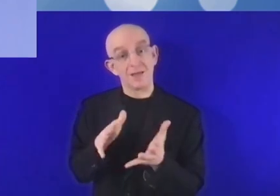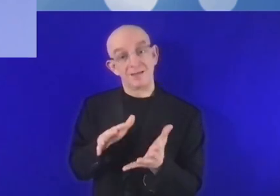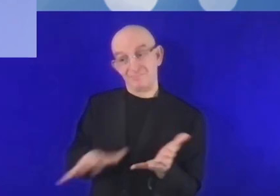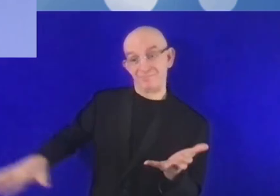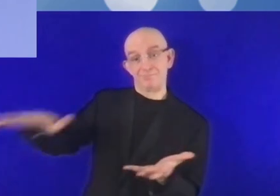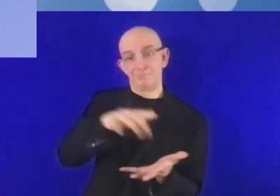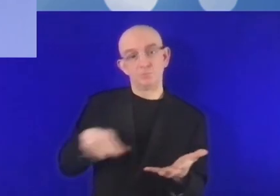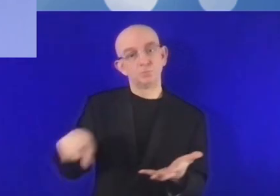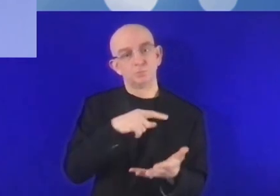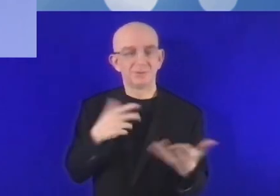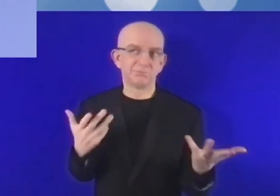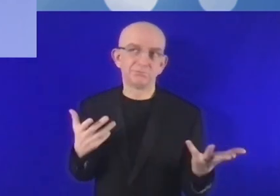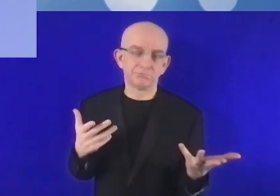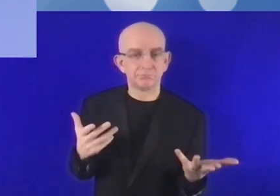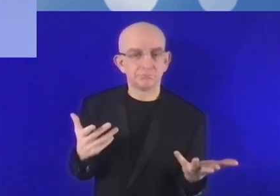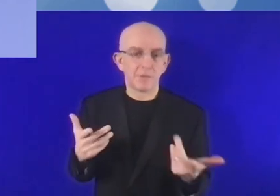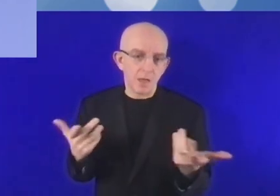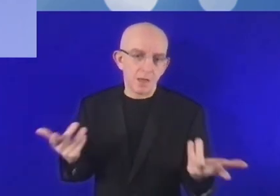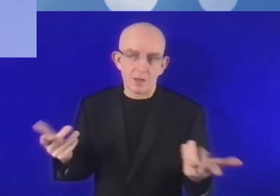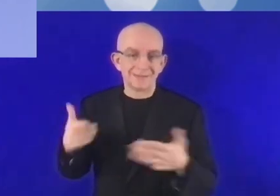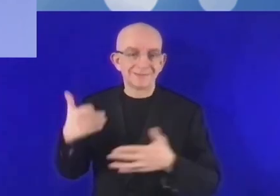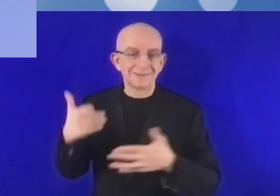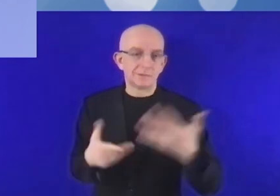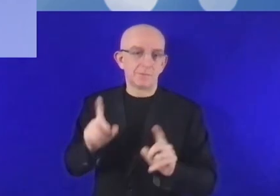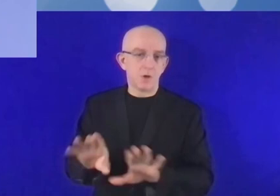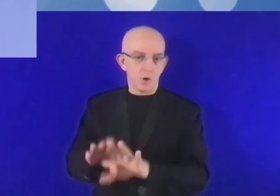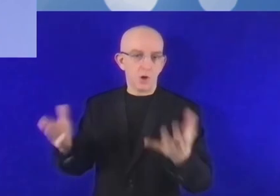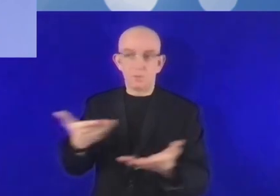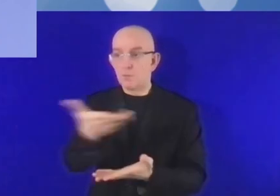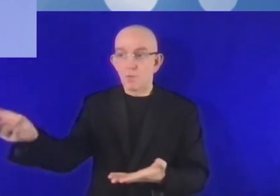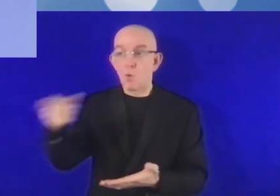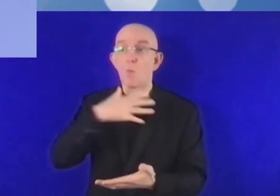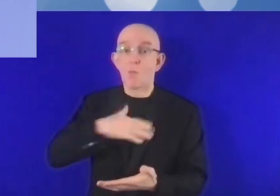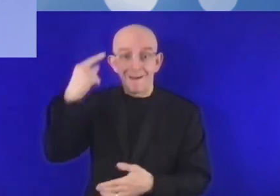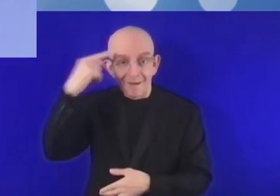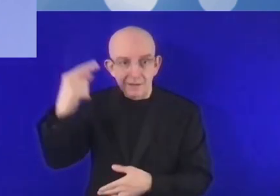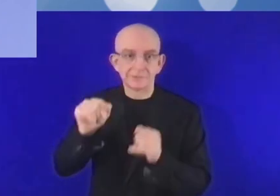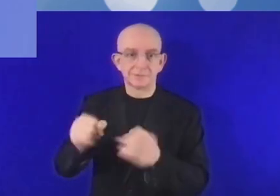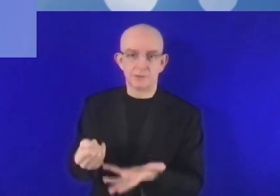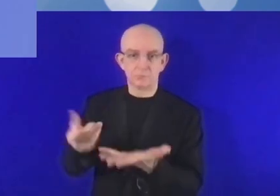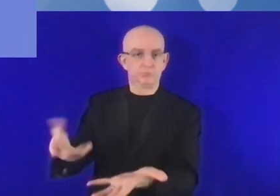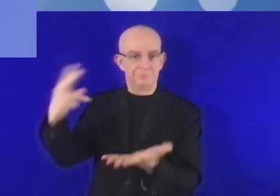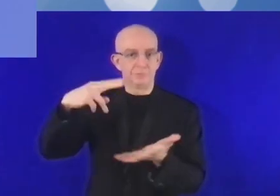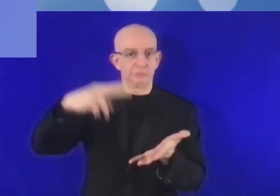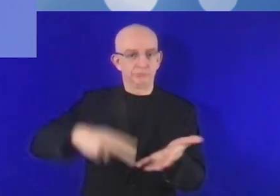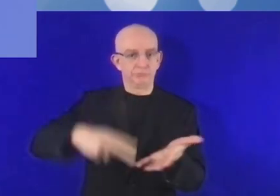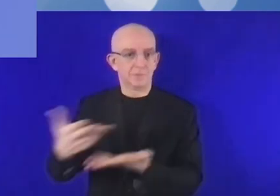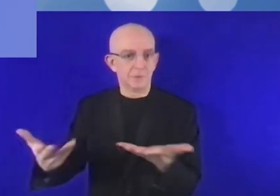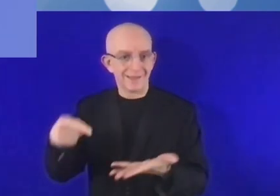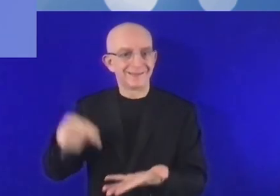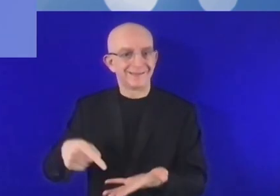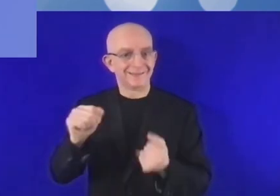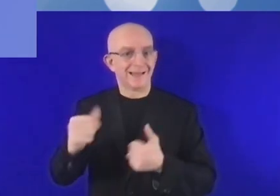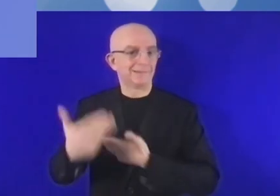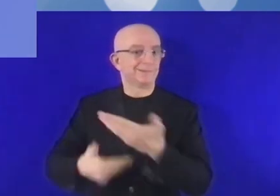pour qu'elles puissent être utilisées par ceux qui ont des idées nouvelles, innovantes. Est-ce que j'ai encore le temps